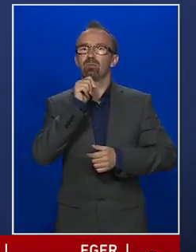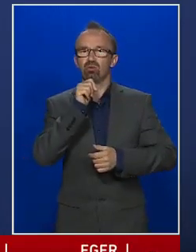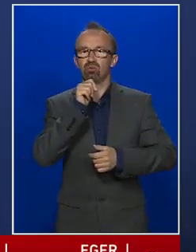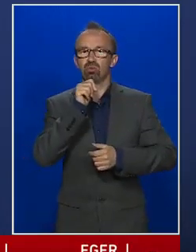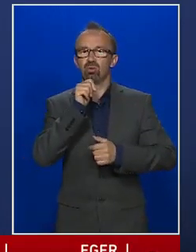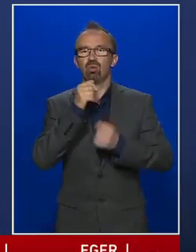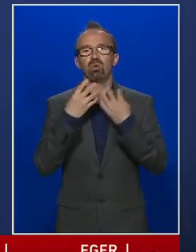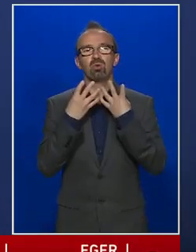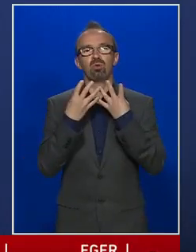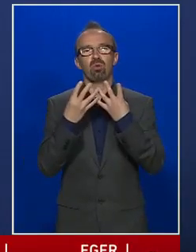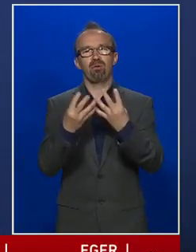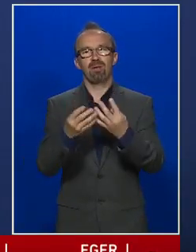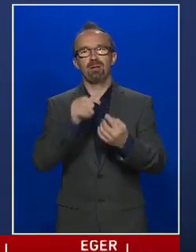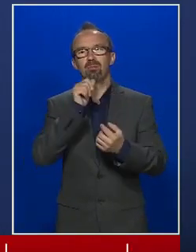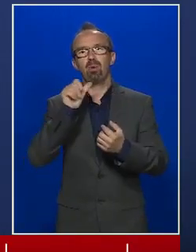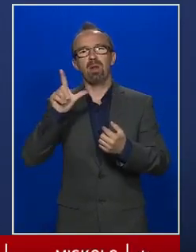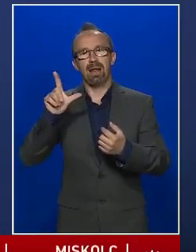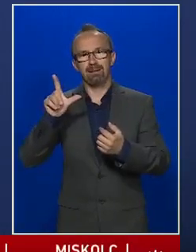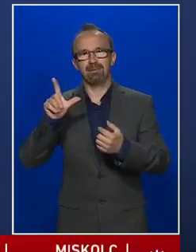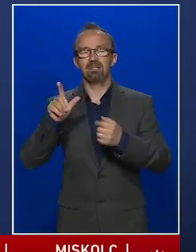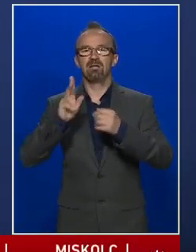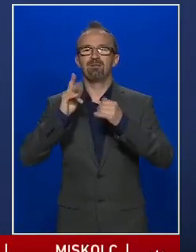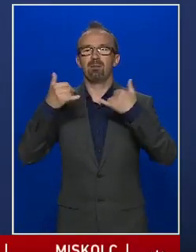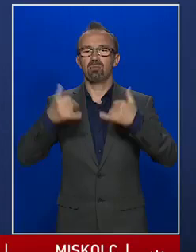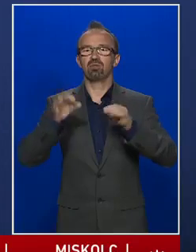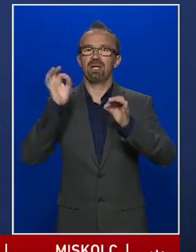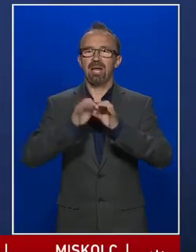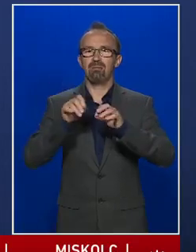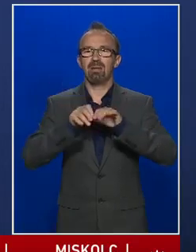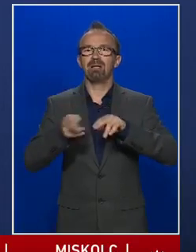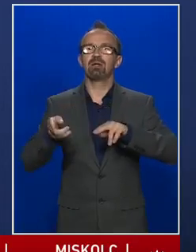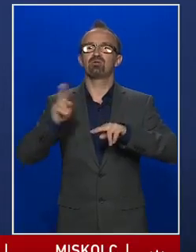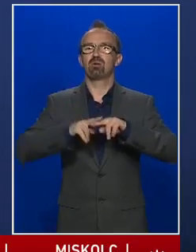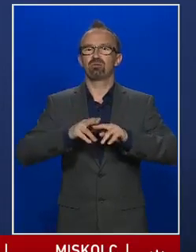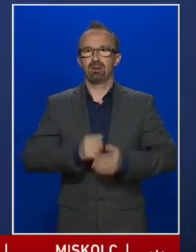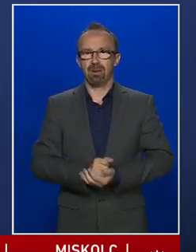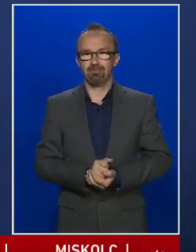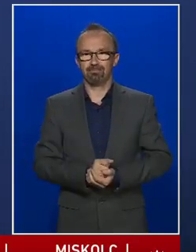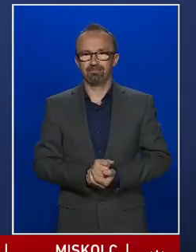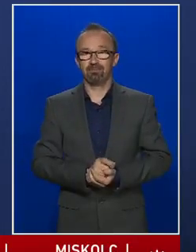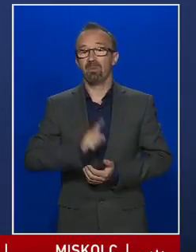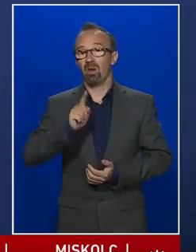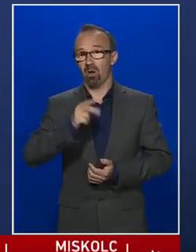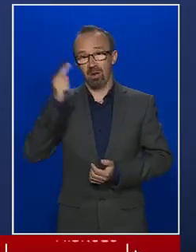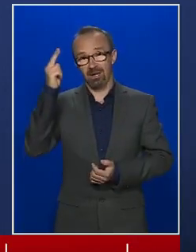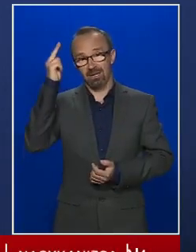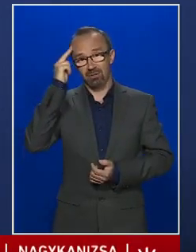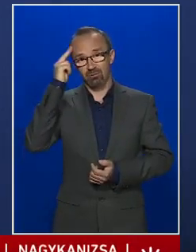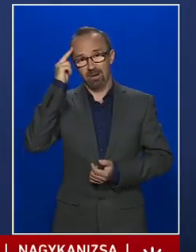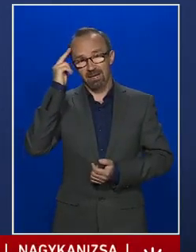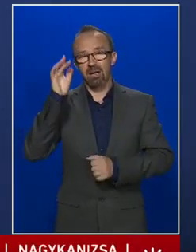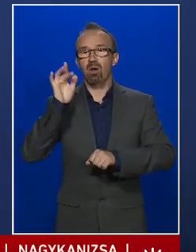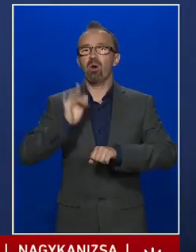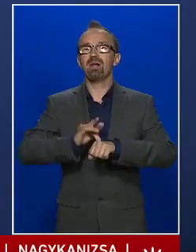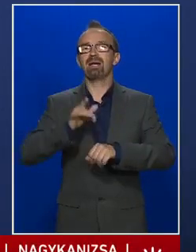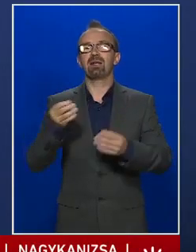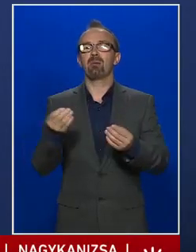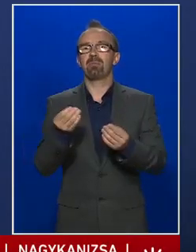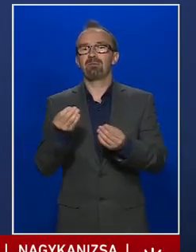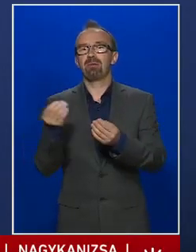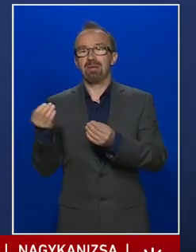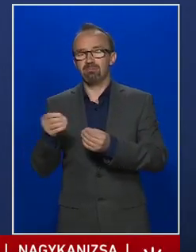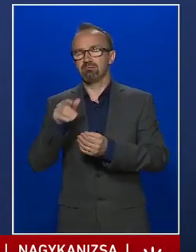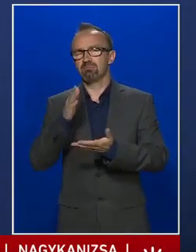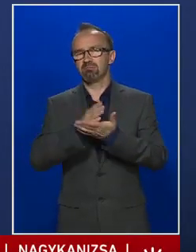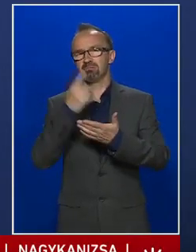növénynek a pollenje van most éppen túlsúlyban. Hogyha ismeri az ő allergiáját, akkor